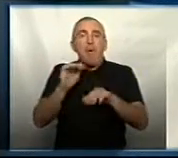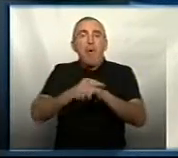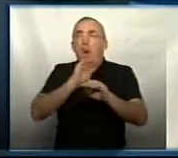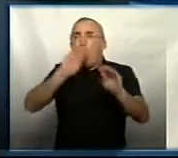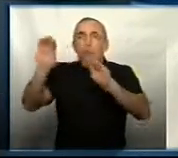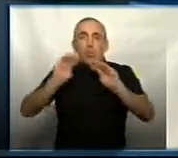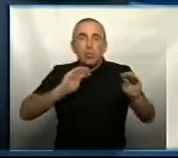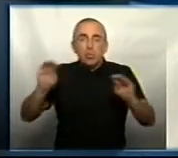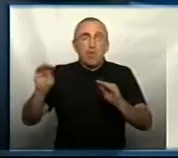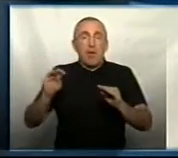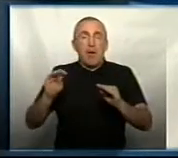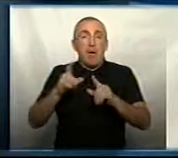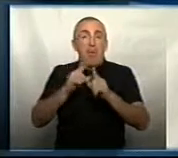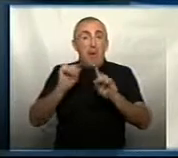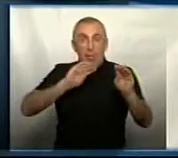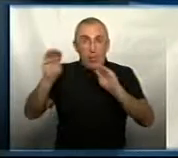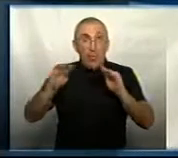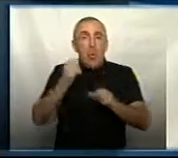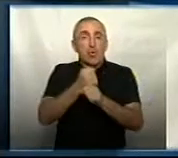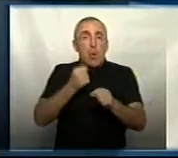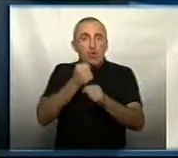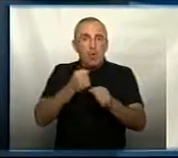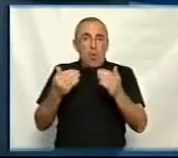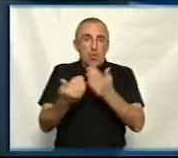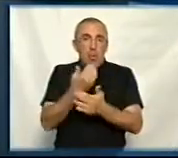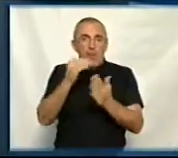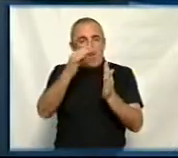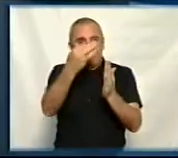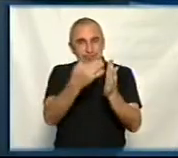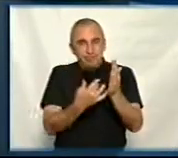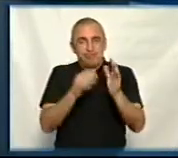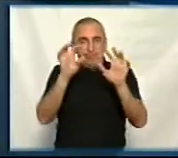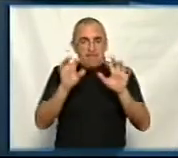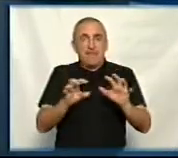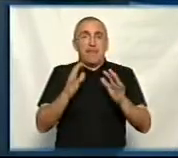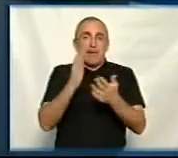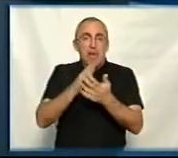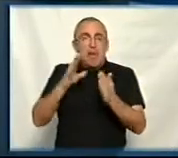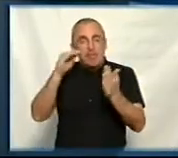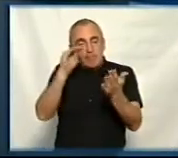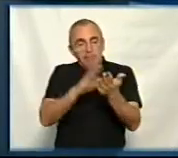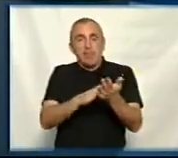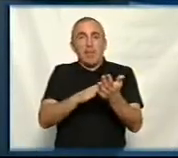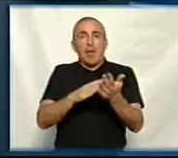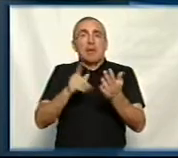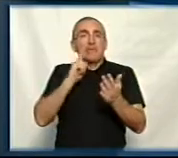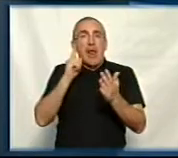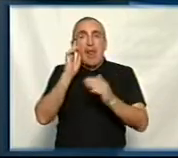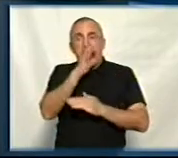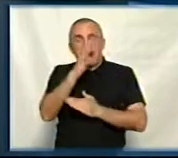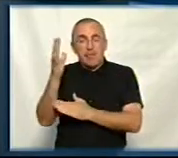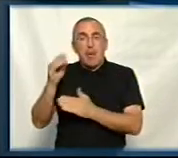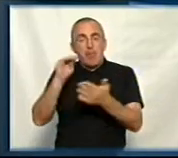Я знаю, що зараз правила благоустрою розробляються нові, нова редакція, і можна було б там розділ отримання зелених насаджень прописати